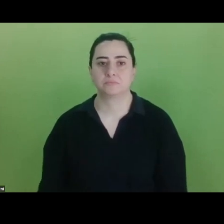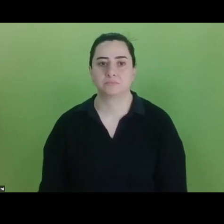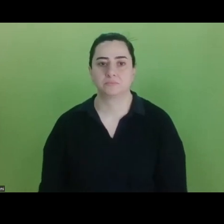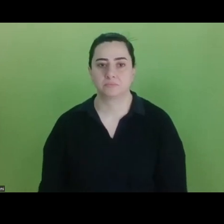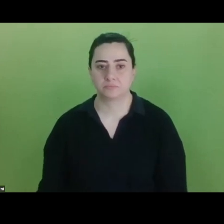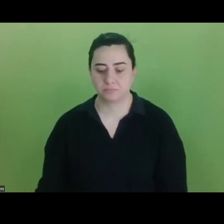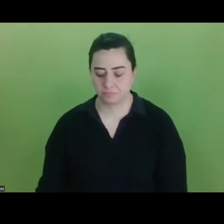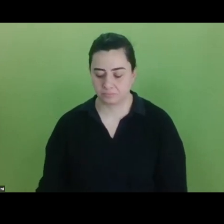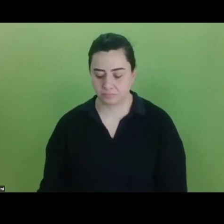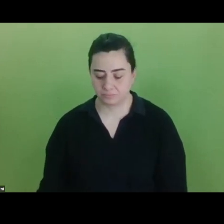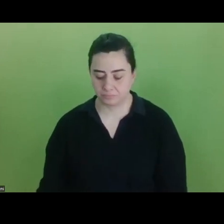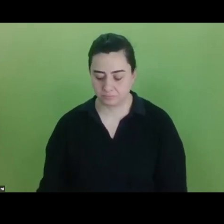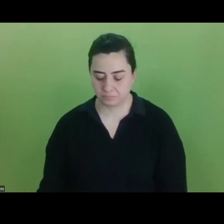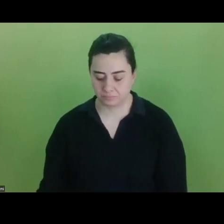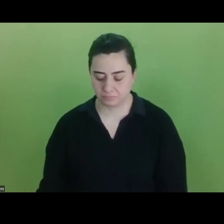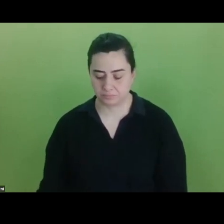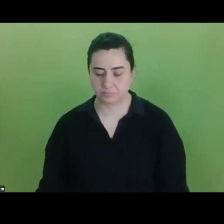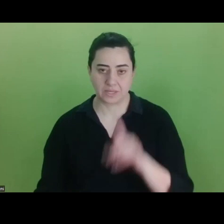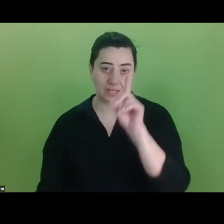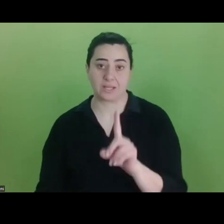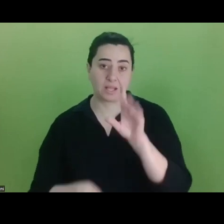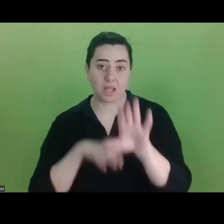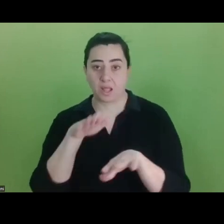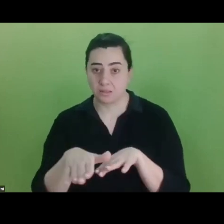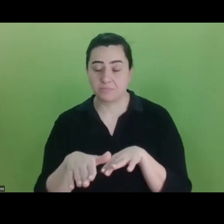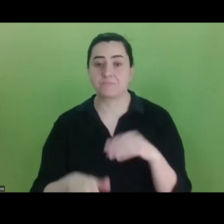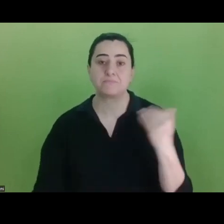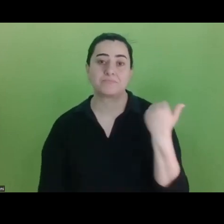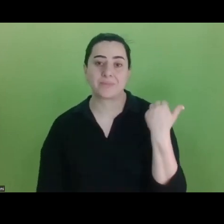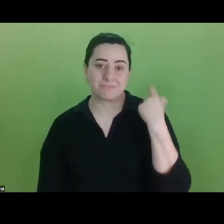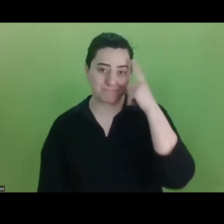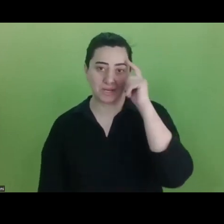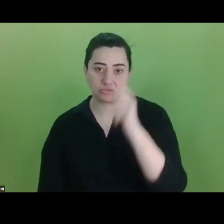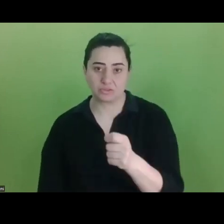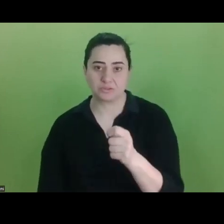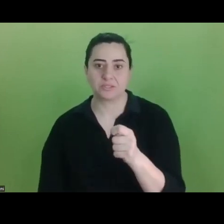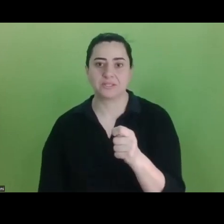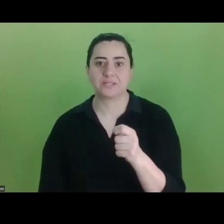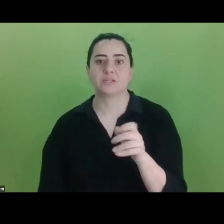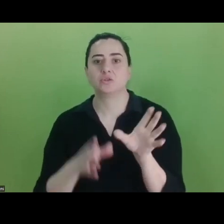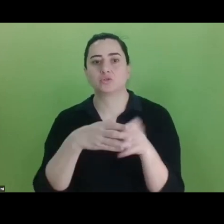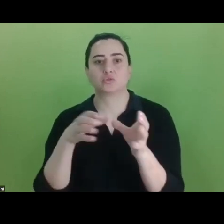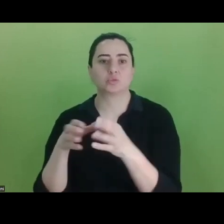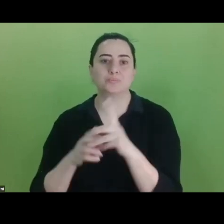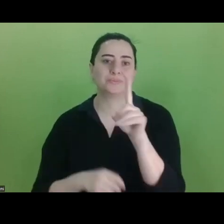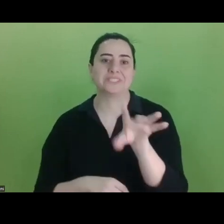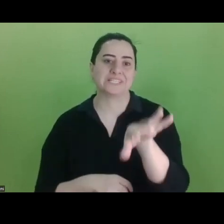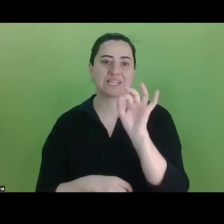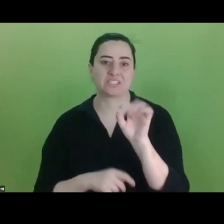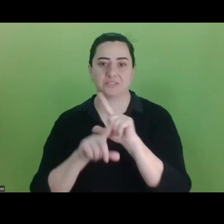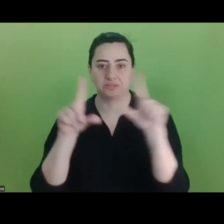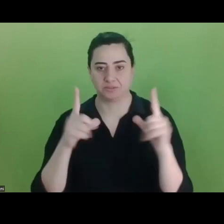sayfda devam edelim. İlk aşamada yeni başvuru dediğinizde karşınıza kategorini seç diye bir sayfa çıkacak.